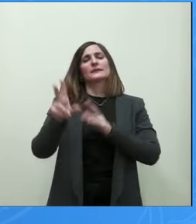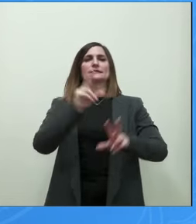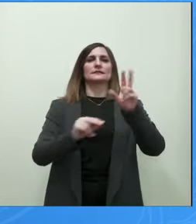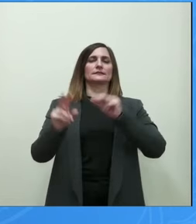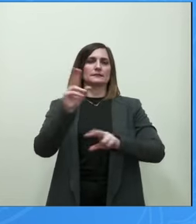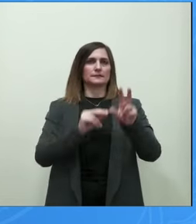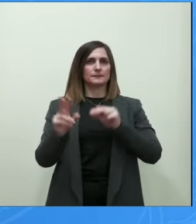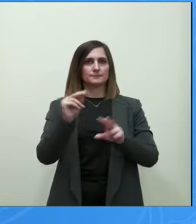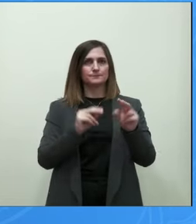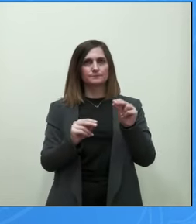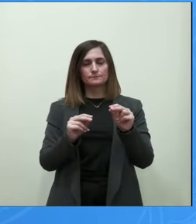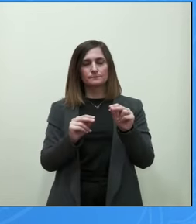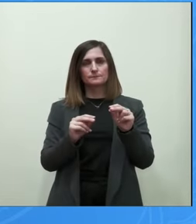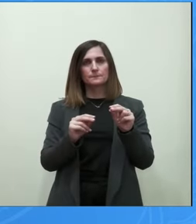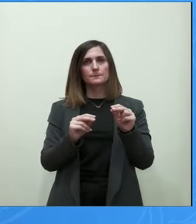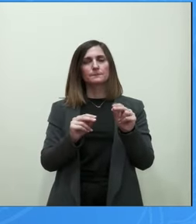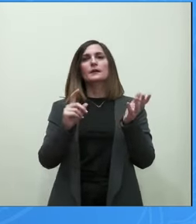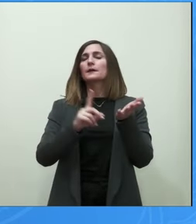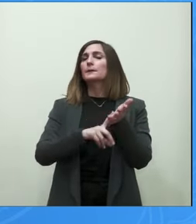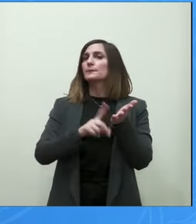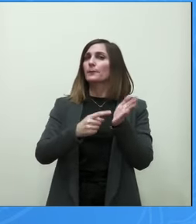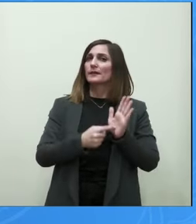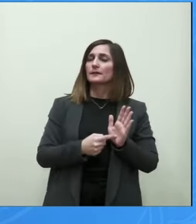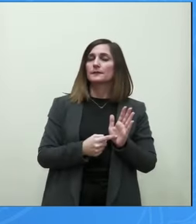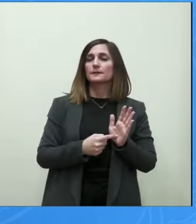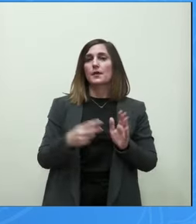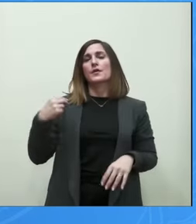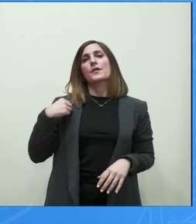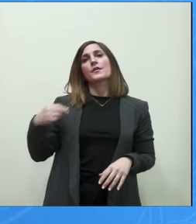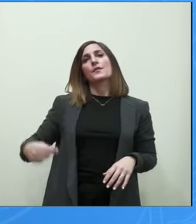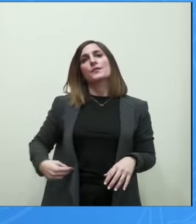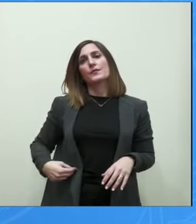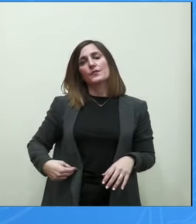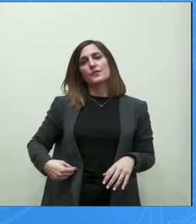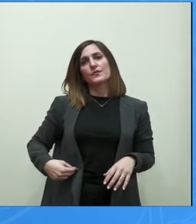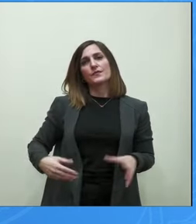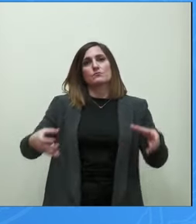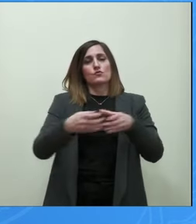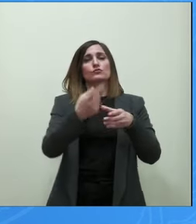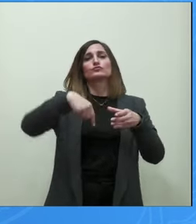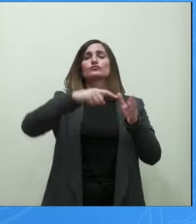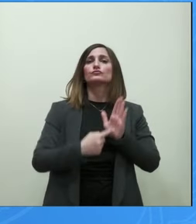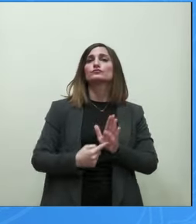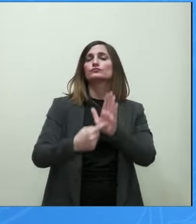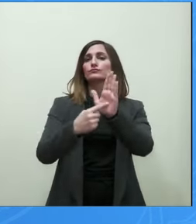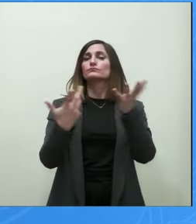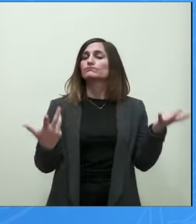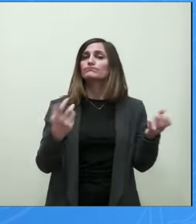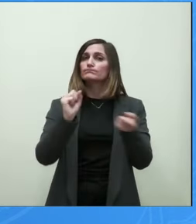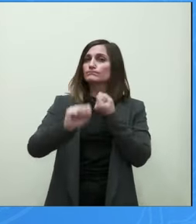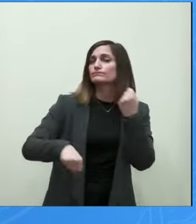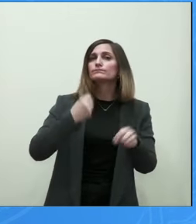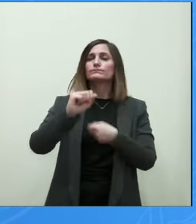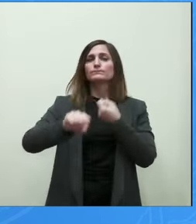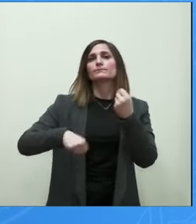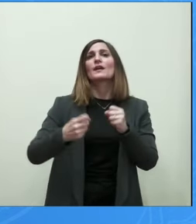και να αναδειχτεί και η θέση της Δημοτικής Αρχής της Νέας όσον αφορά το αν θα παλέψουμε την